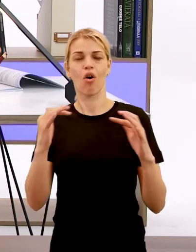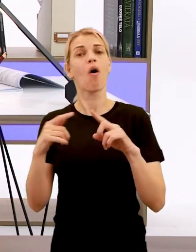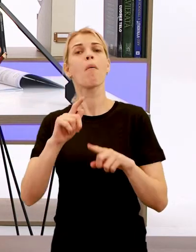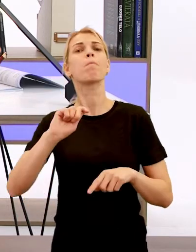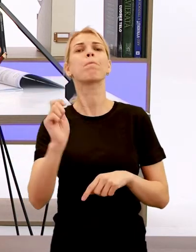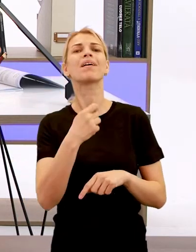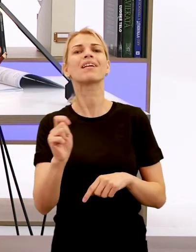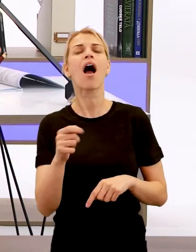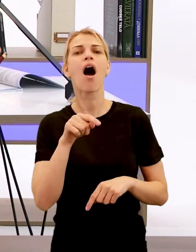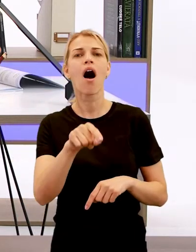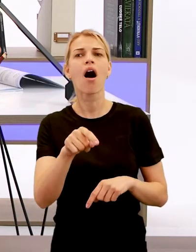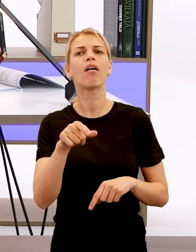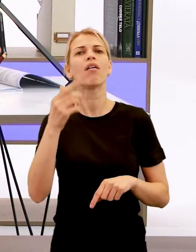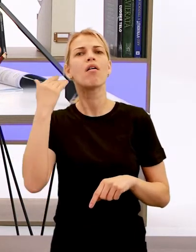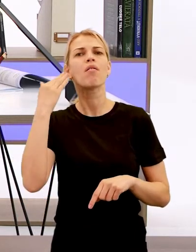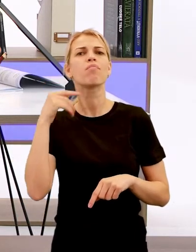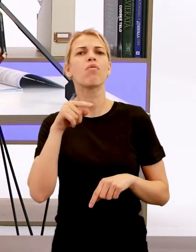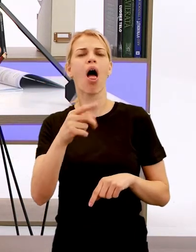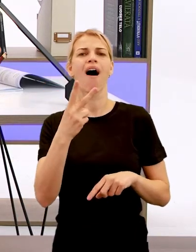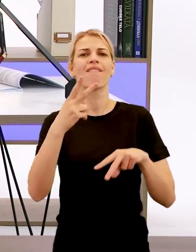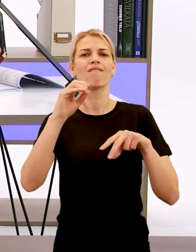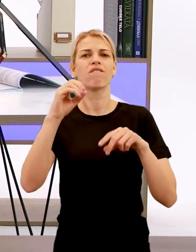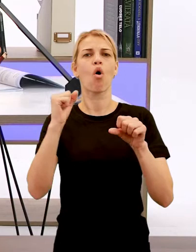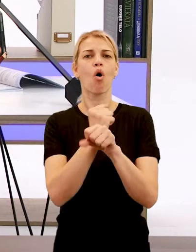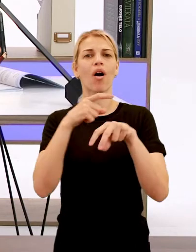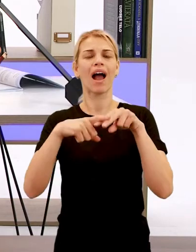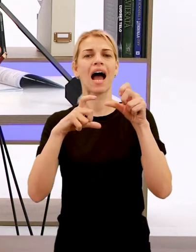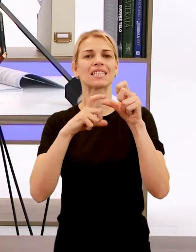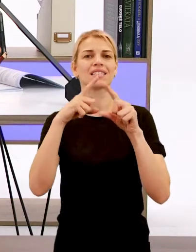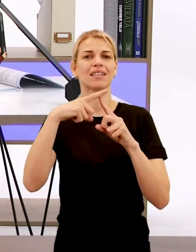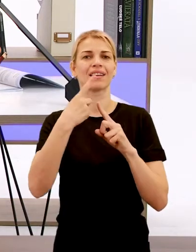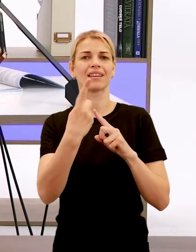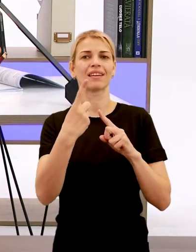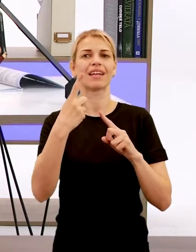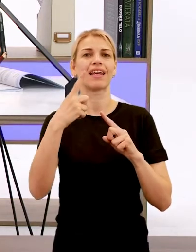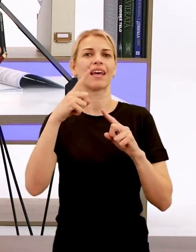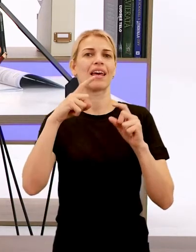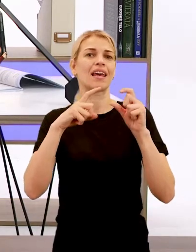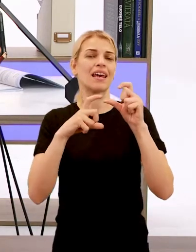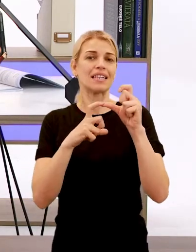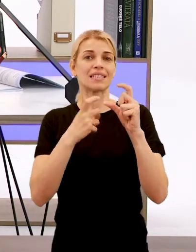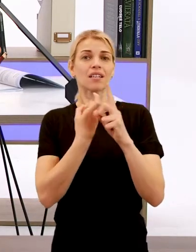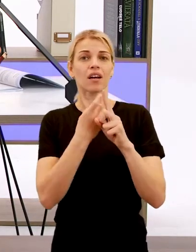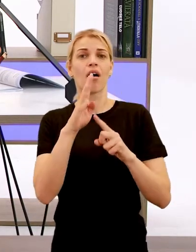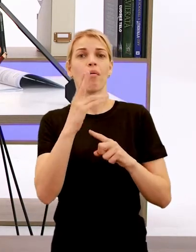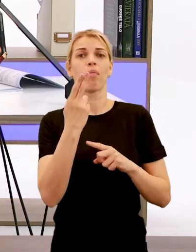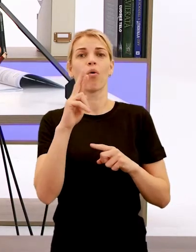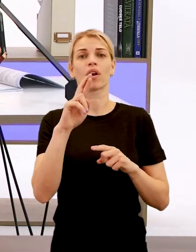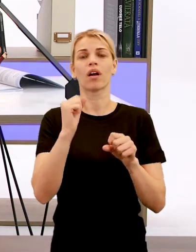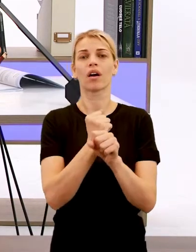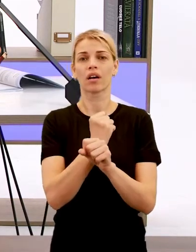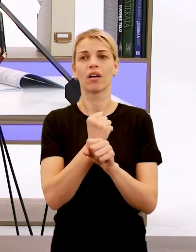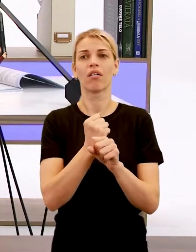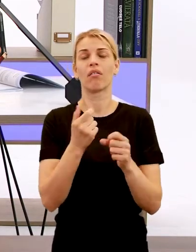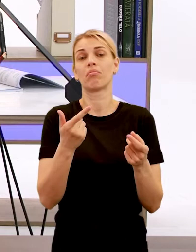odohrala pri Vogastisburgu. Nevieme veľmi, že kde ten Vogastisburg sa presne nachádza. Niektorí hovoria, že